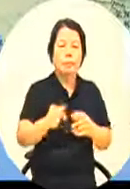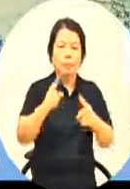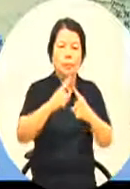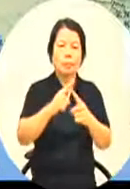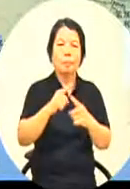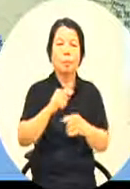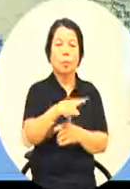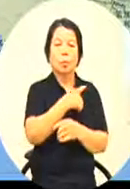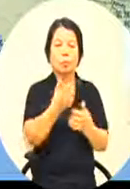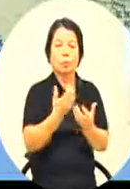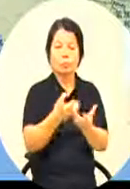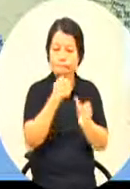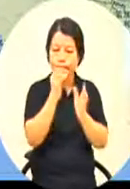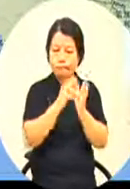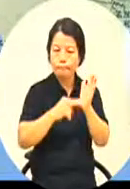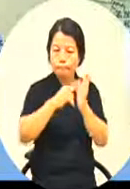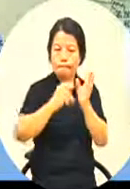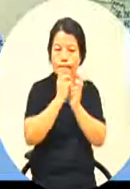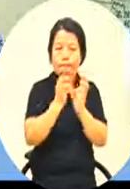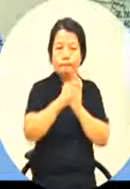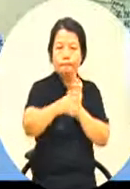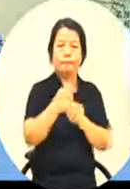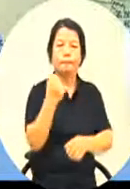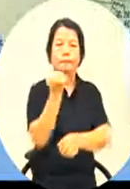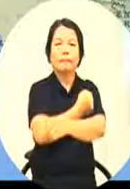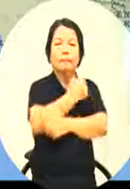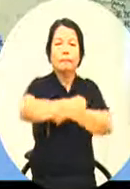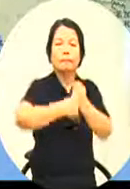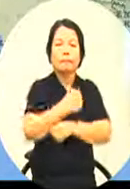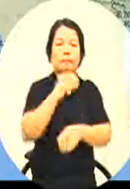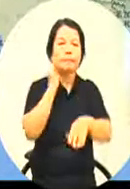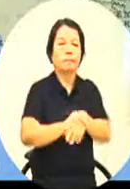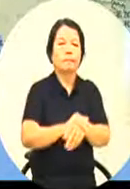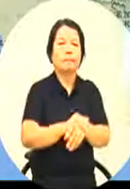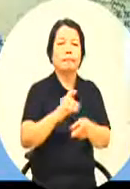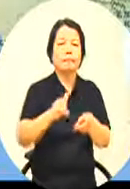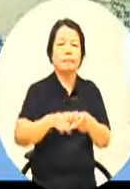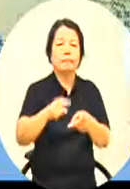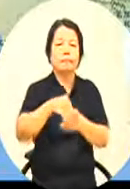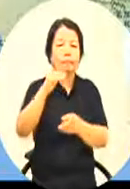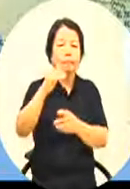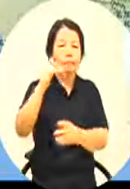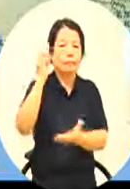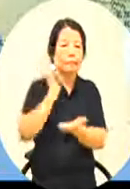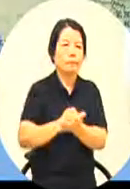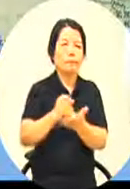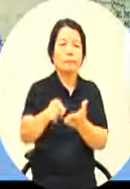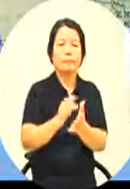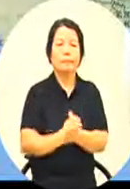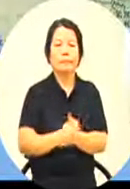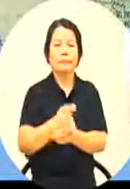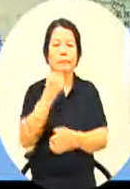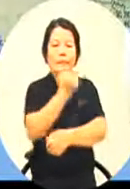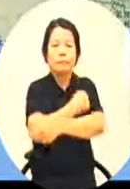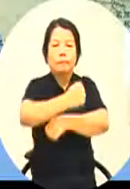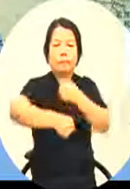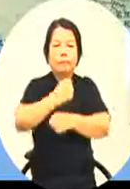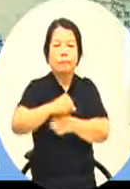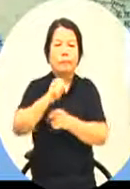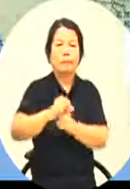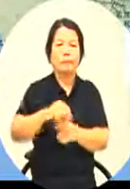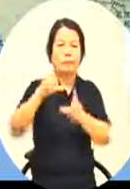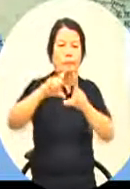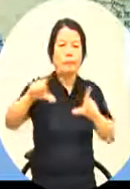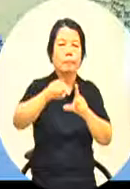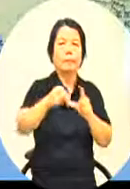跟大家分析一下他们的劳动成本很低他们的劳动市场非常的大这